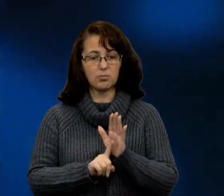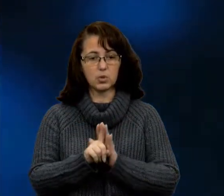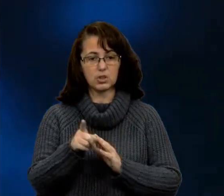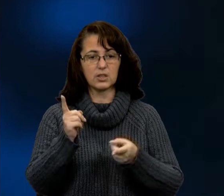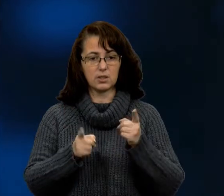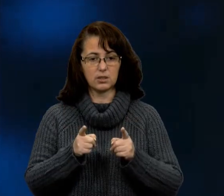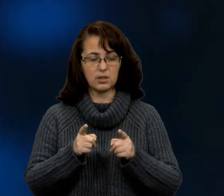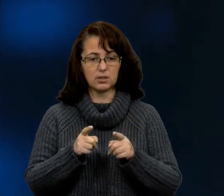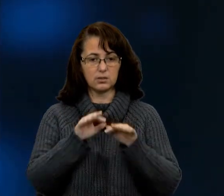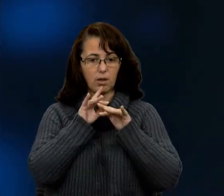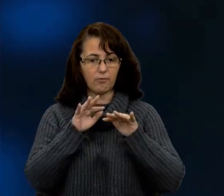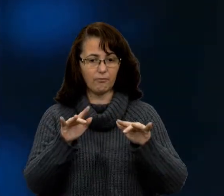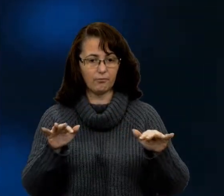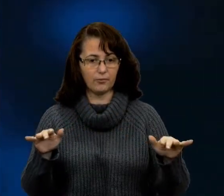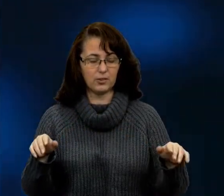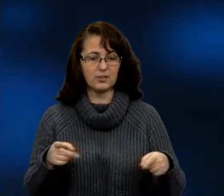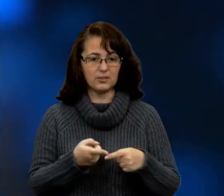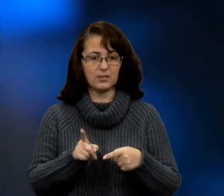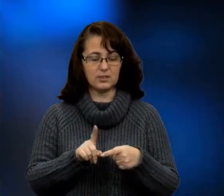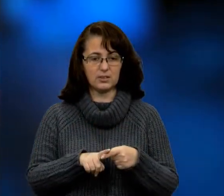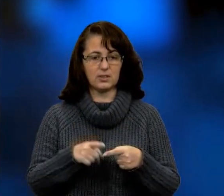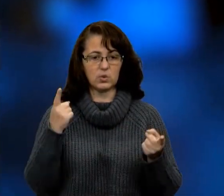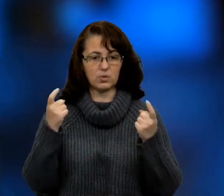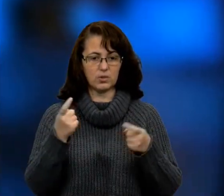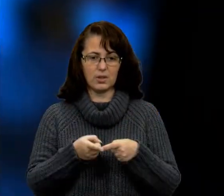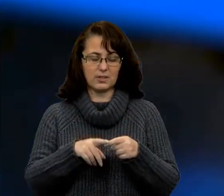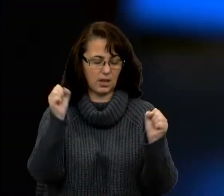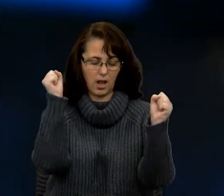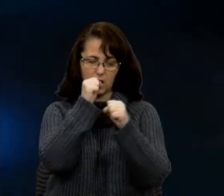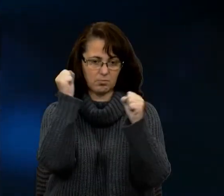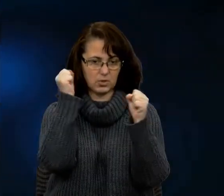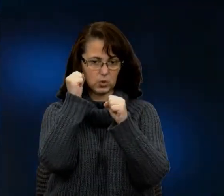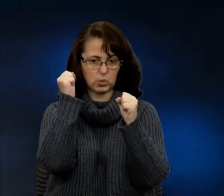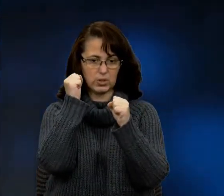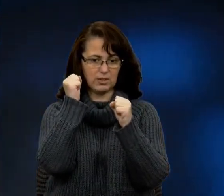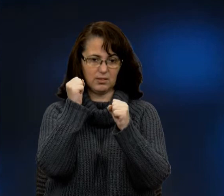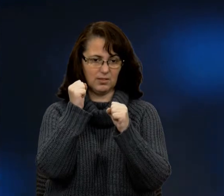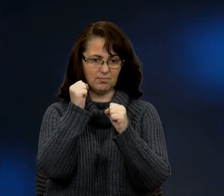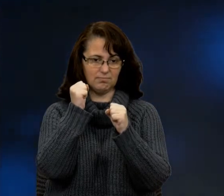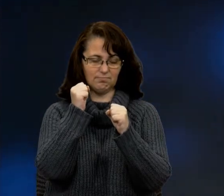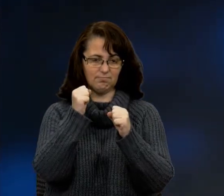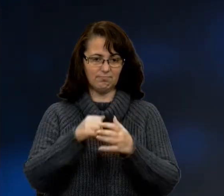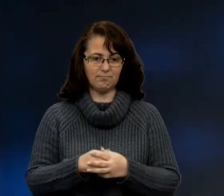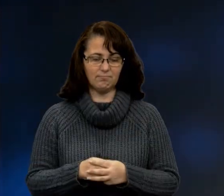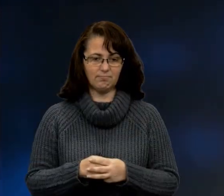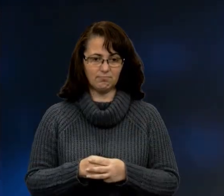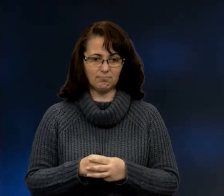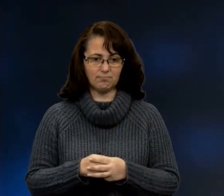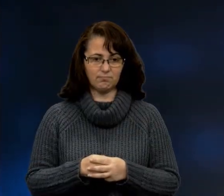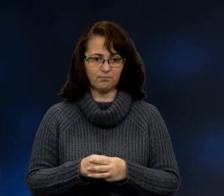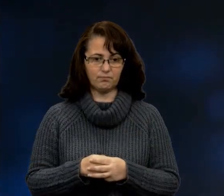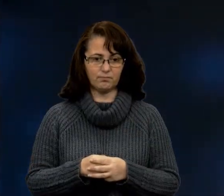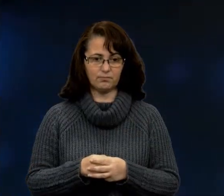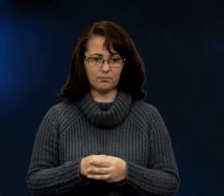розпочуджувати такі, ну, це, власне кажучи, абсурдні абсурдні. Ну, як